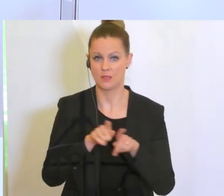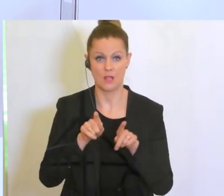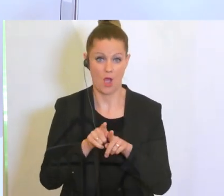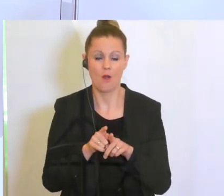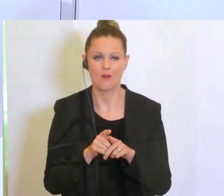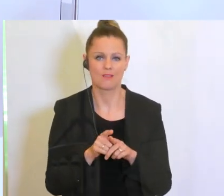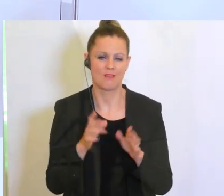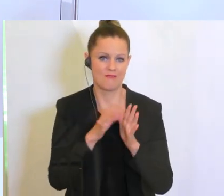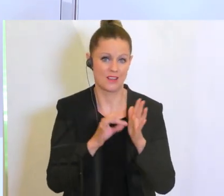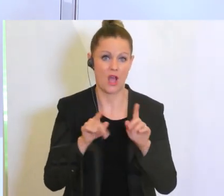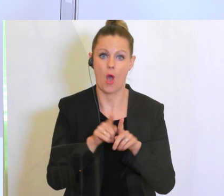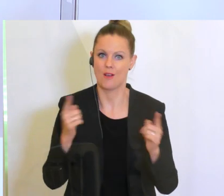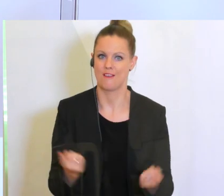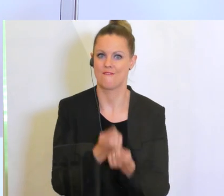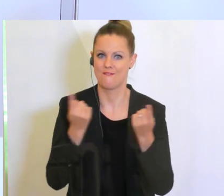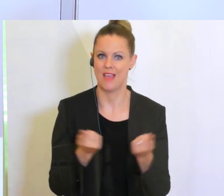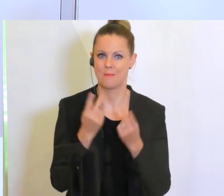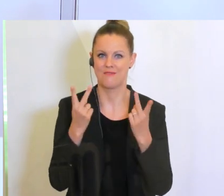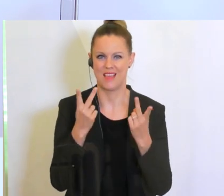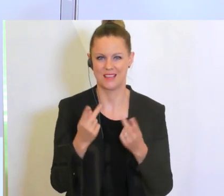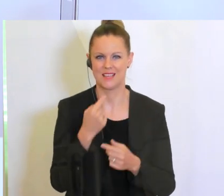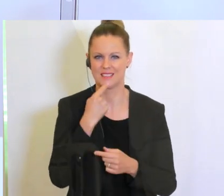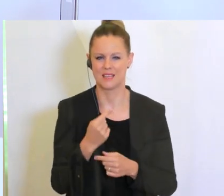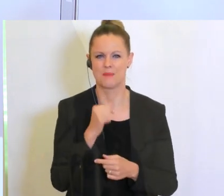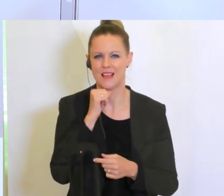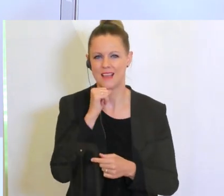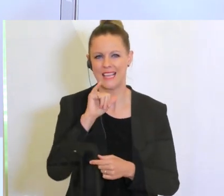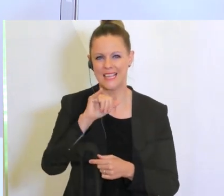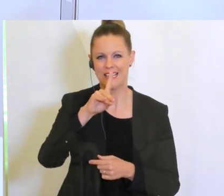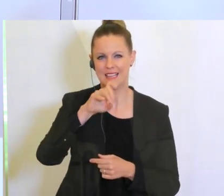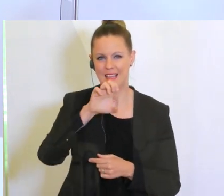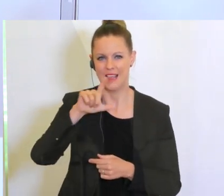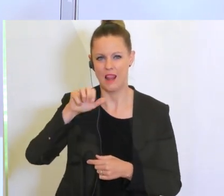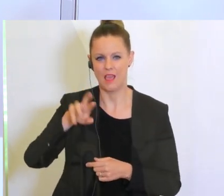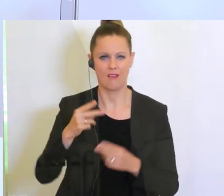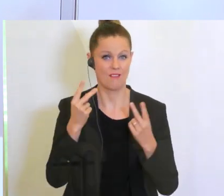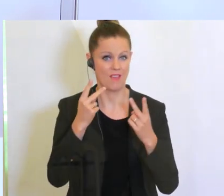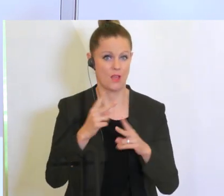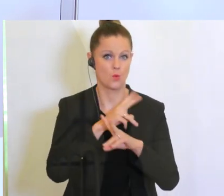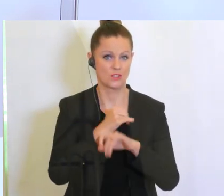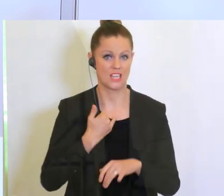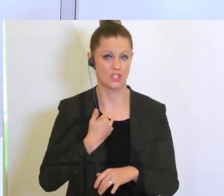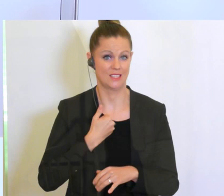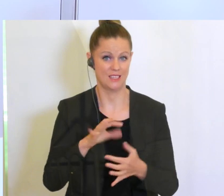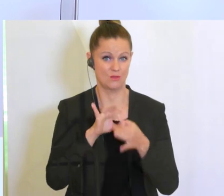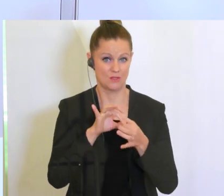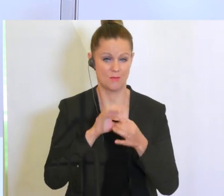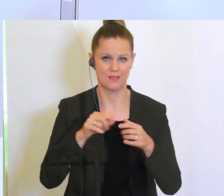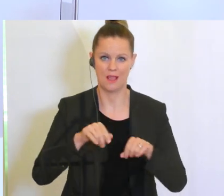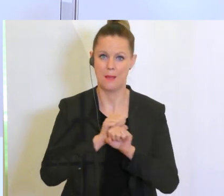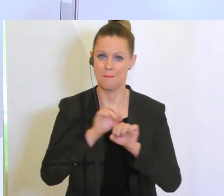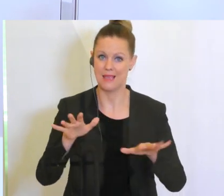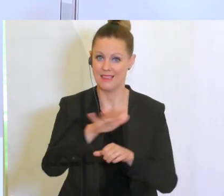den Werbewert, um den ideellen Wert rund um alles, was österreichische Identität betrifft. Sie wissen, wir haben im